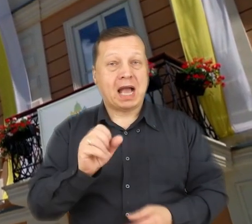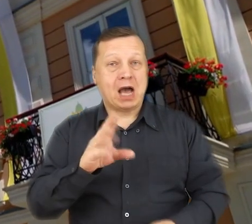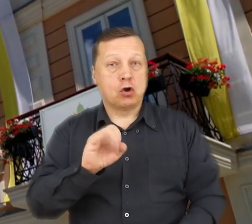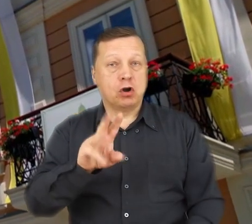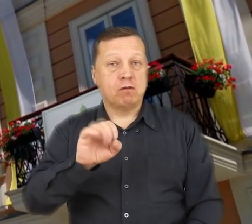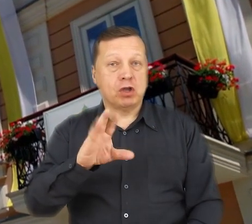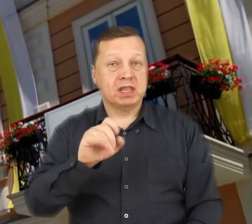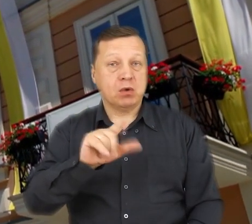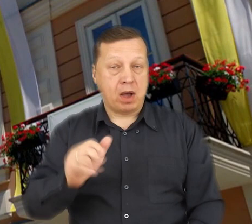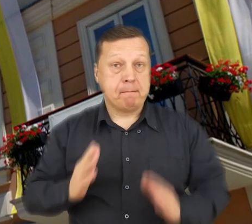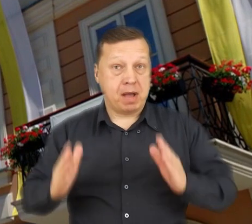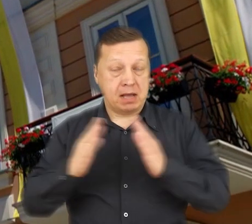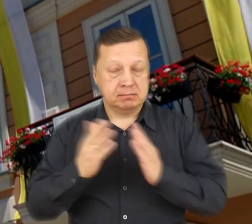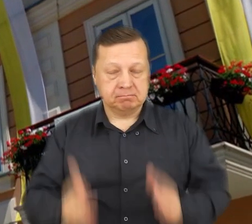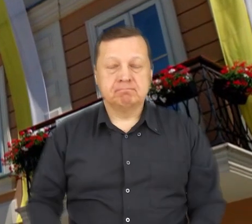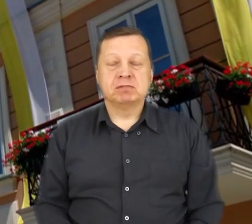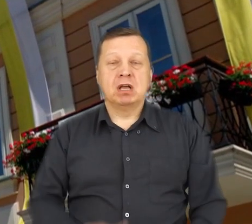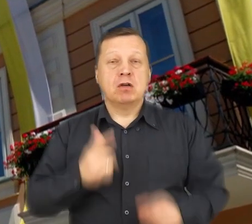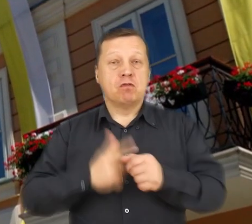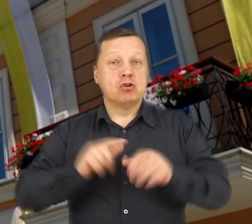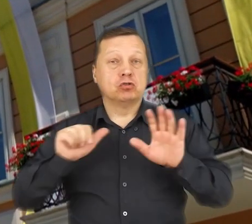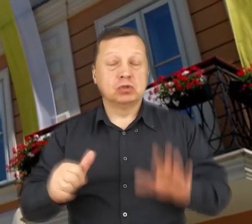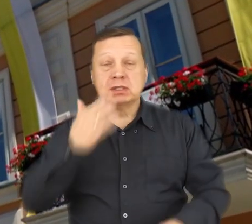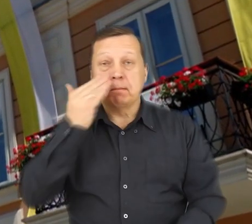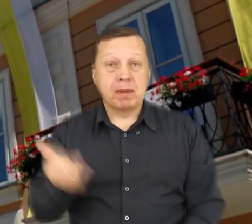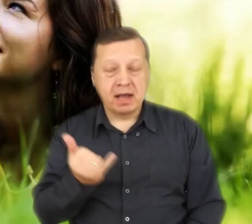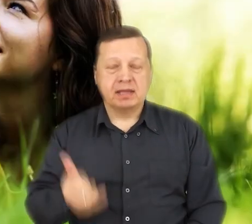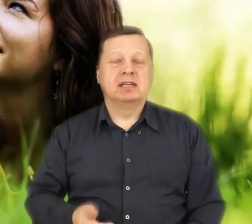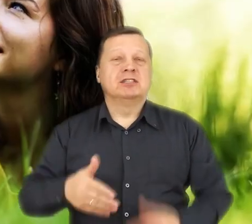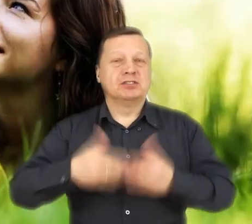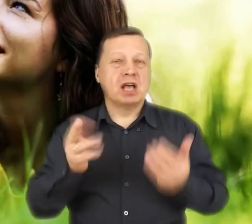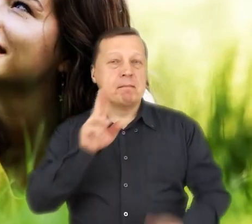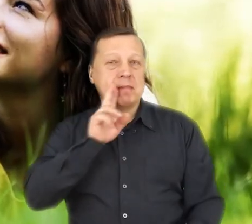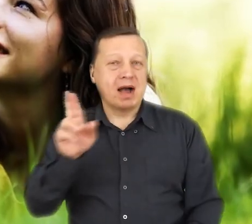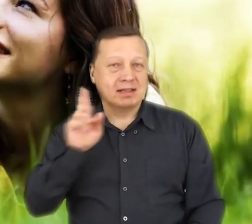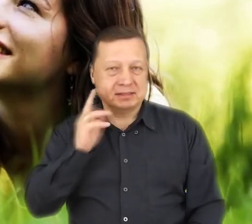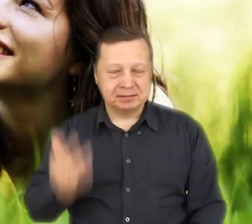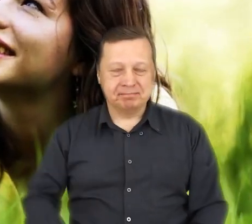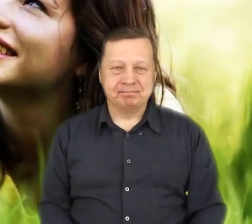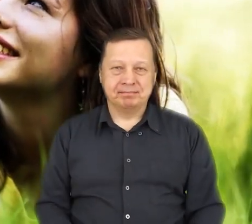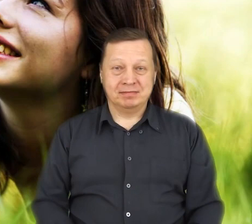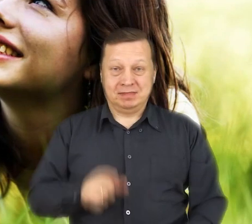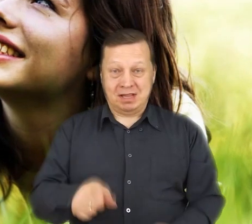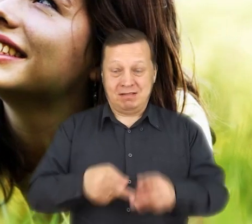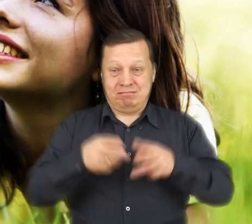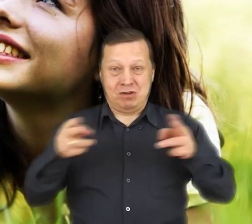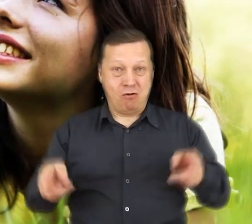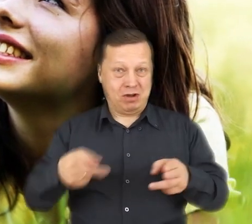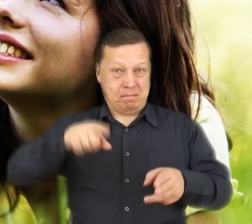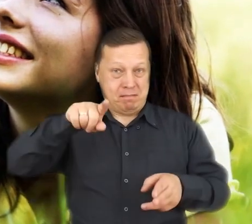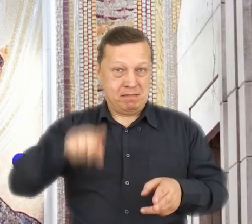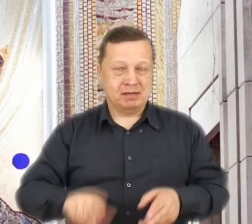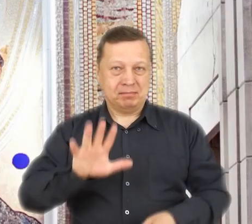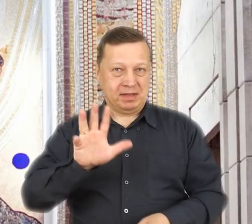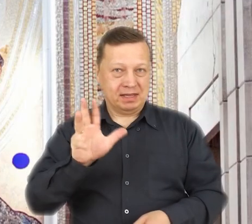Karola Wojtyły, Jana Pawła II i 26 maja – Dzień Matki. W tym